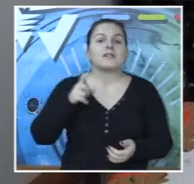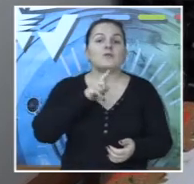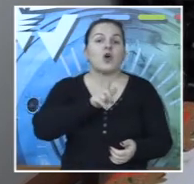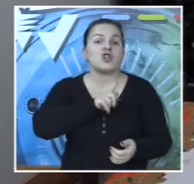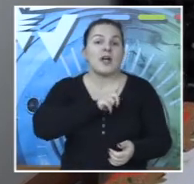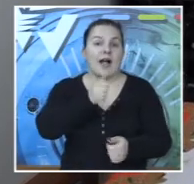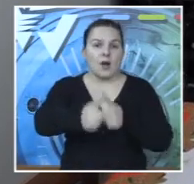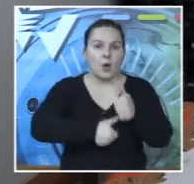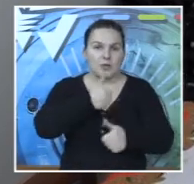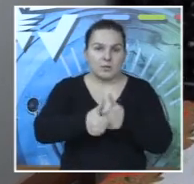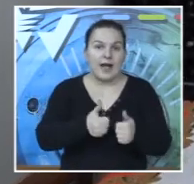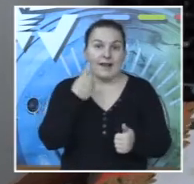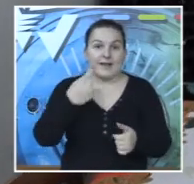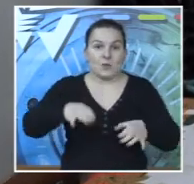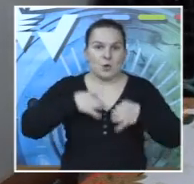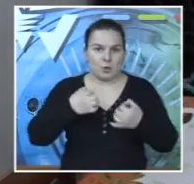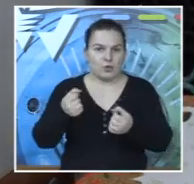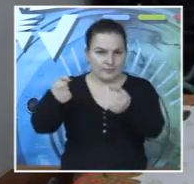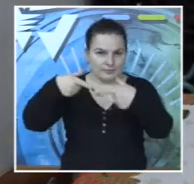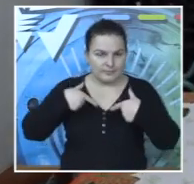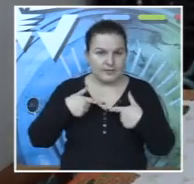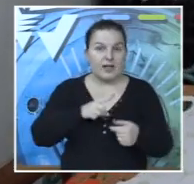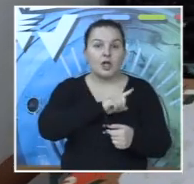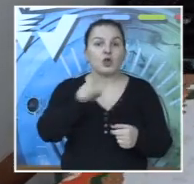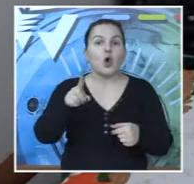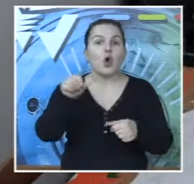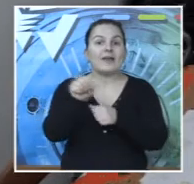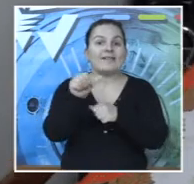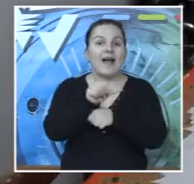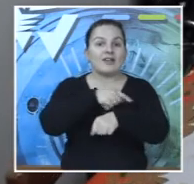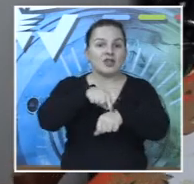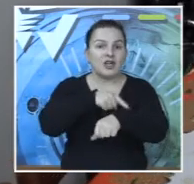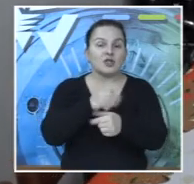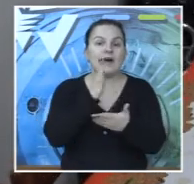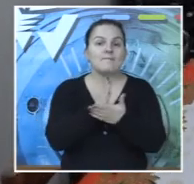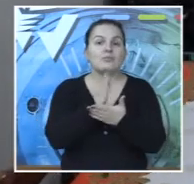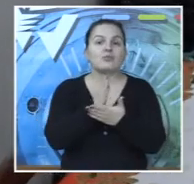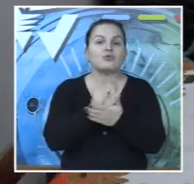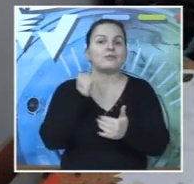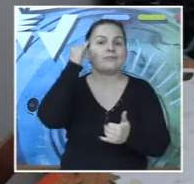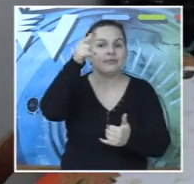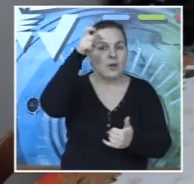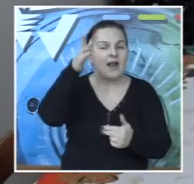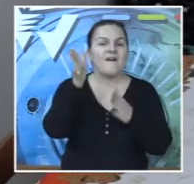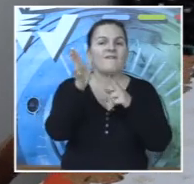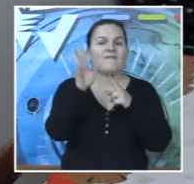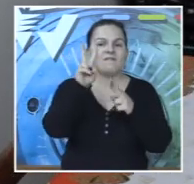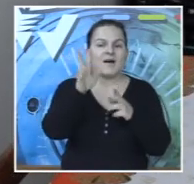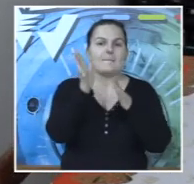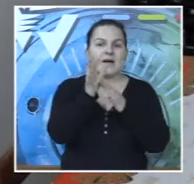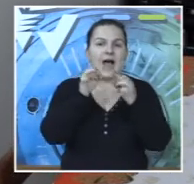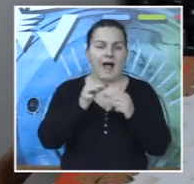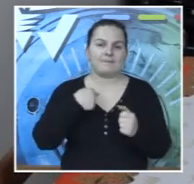čekan godinu danom sledio je jedno jutro, a rečeno je da već do 11 časova budu na Vojno-medicinskoj akademiji.